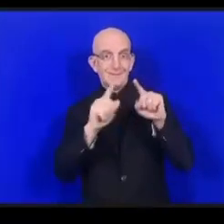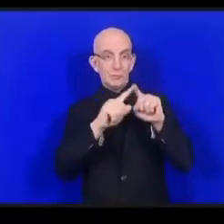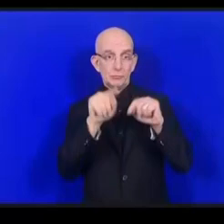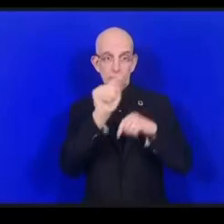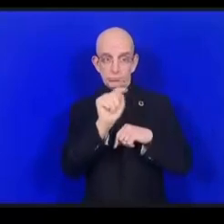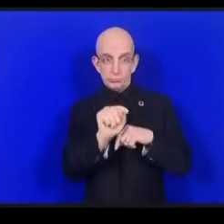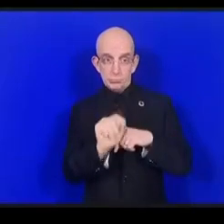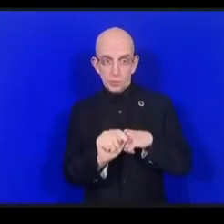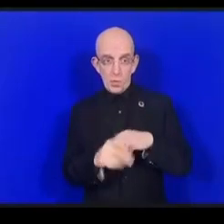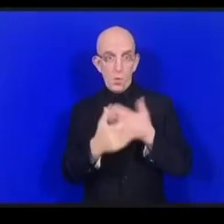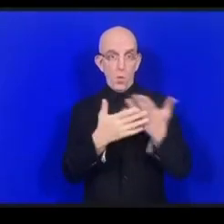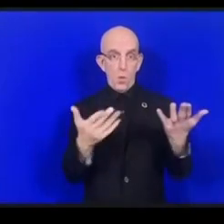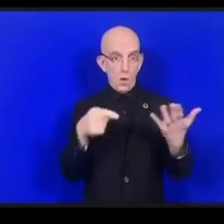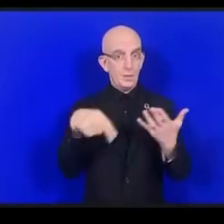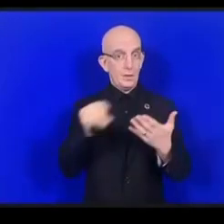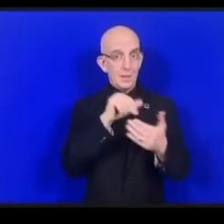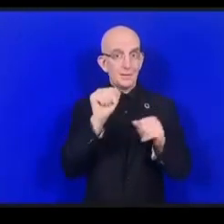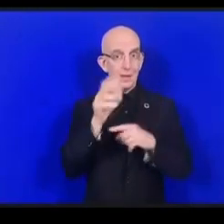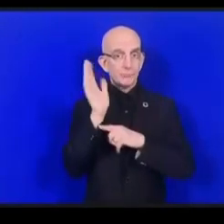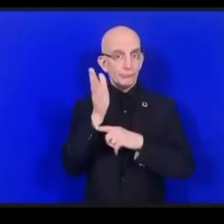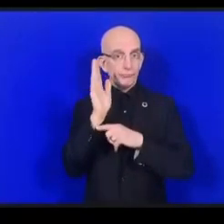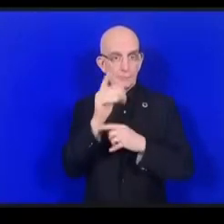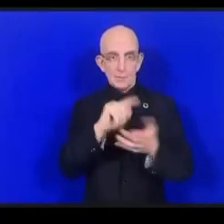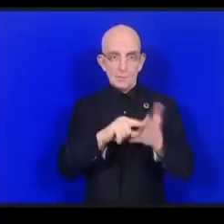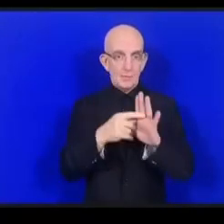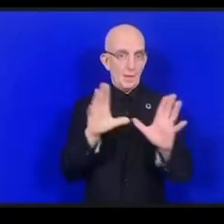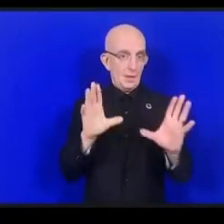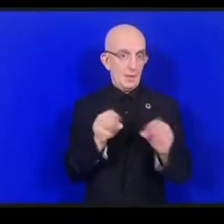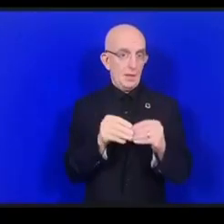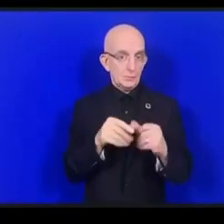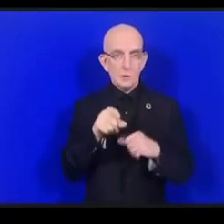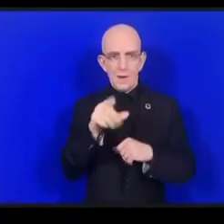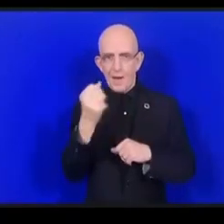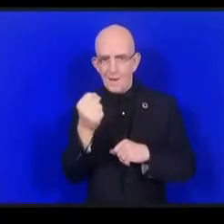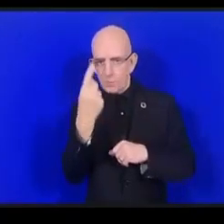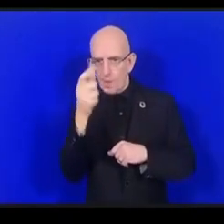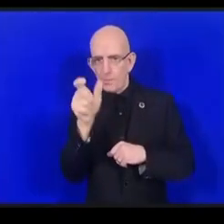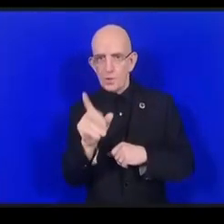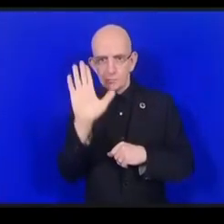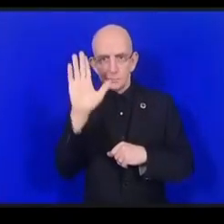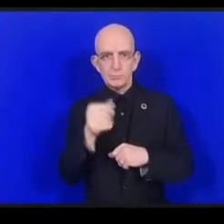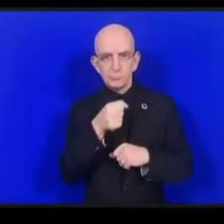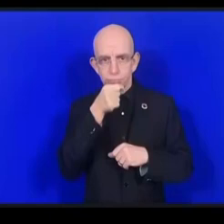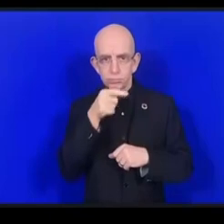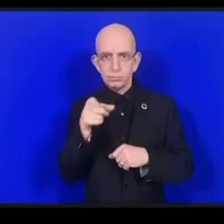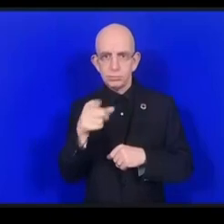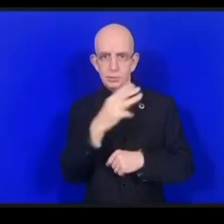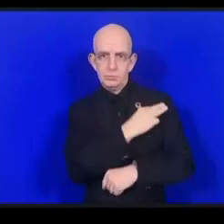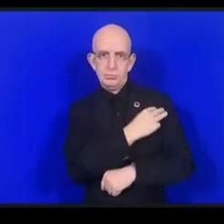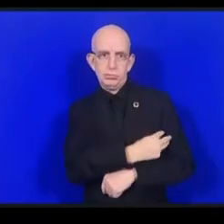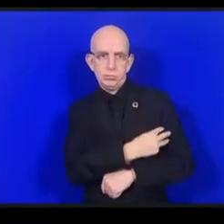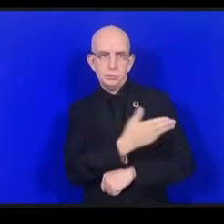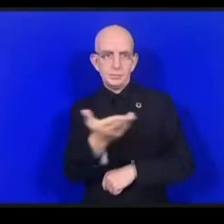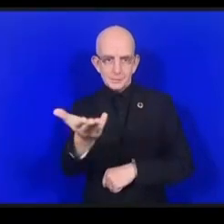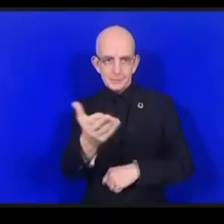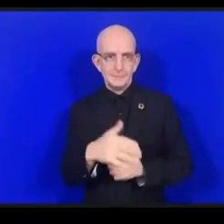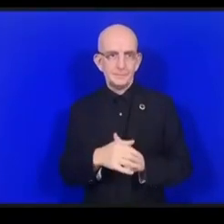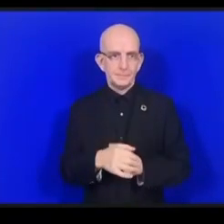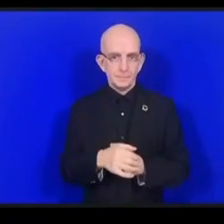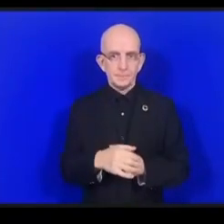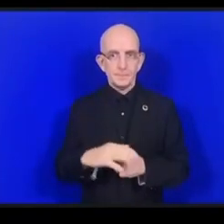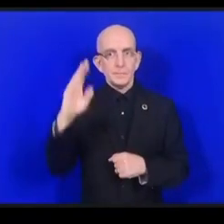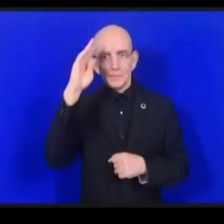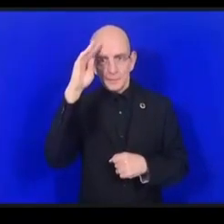والآن نعطي الكلمة للمتحدثة التالية التي ستصرح سؤالا